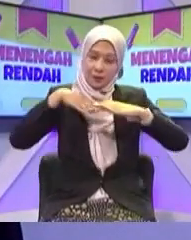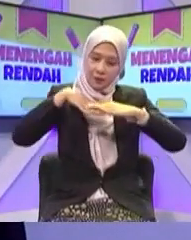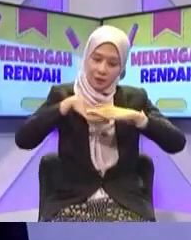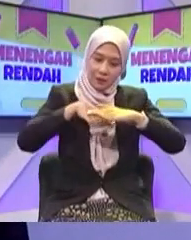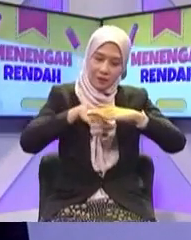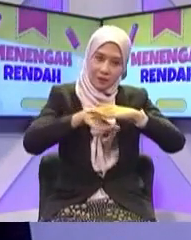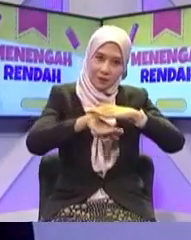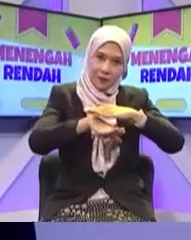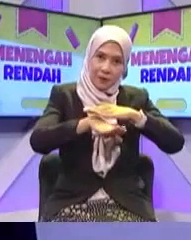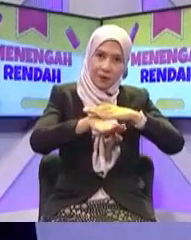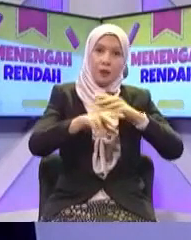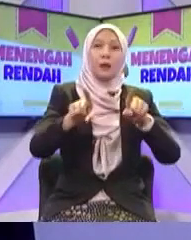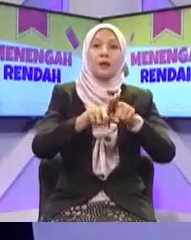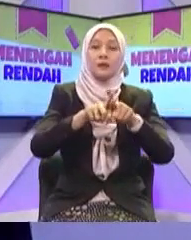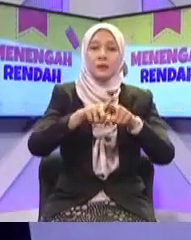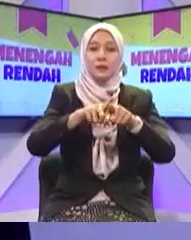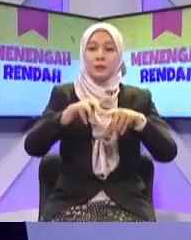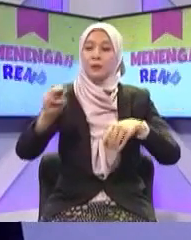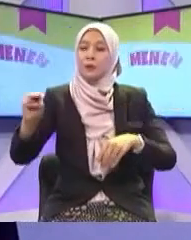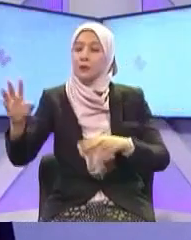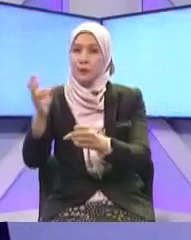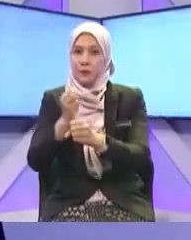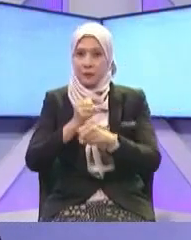terima tu Sama Macam mana cikgu Dia macam